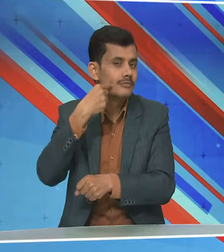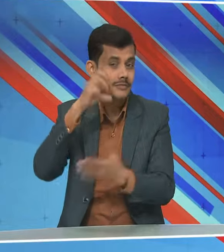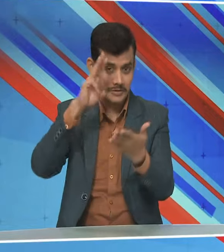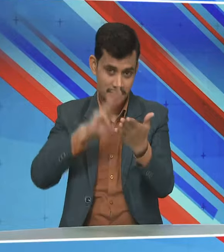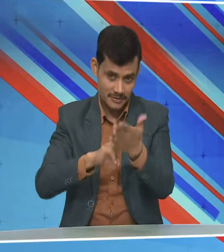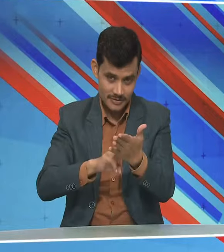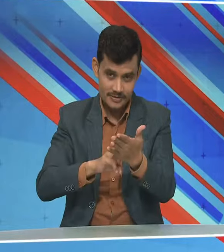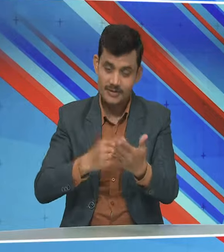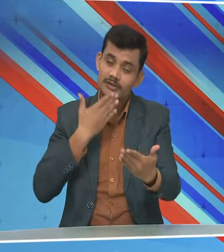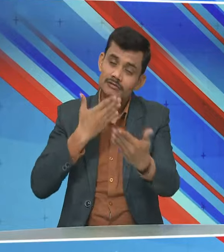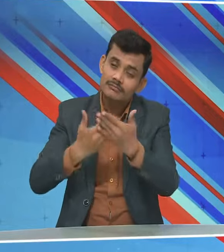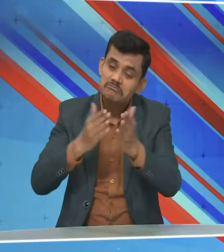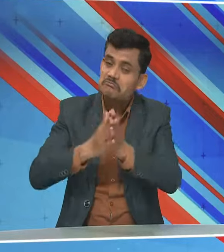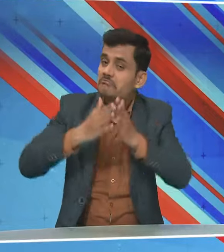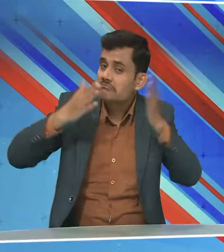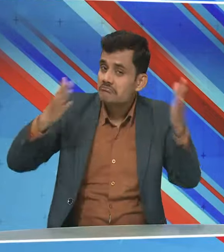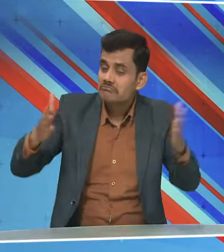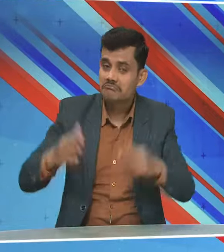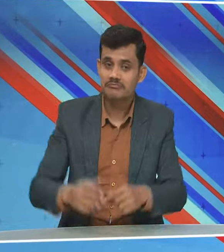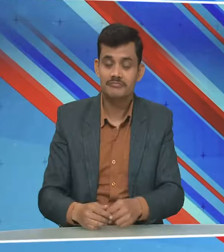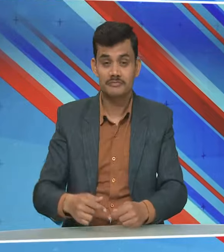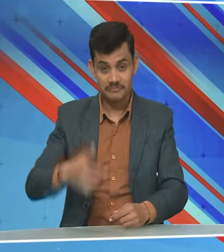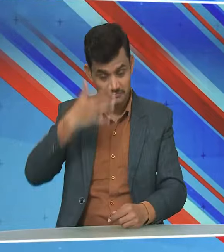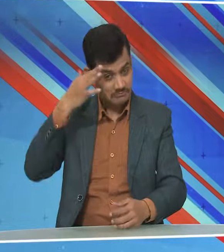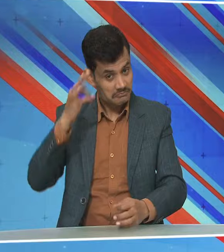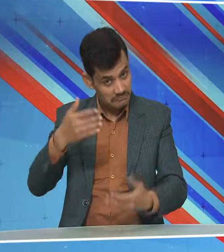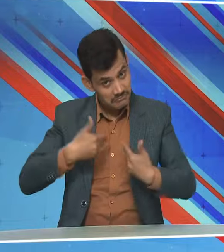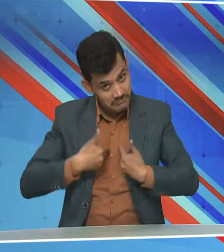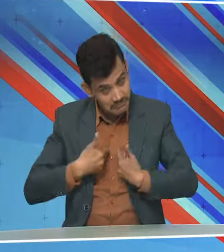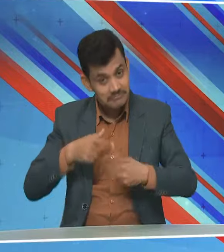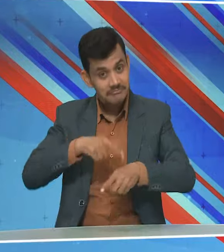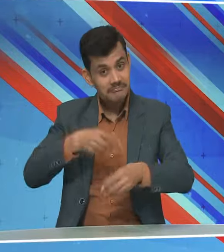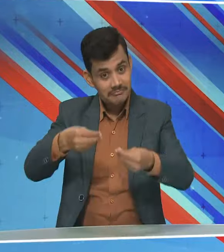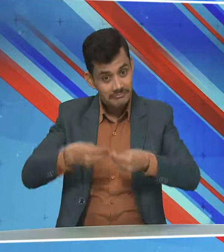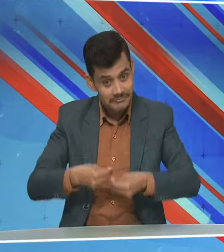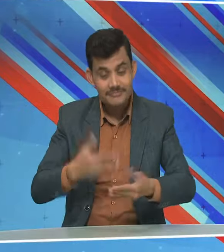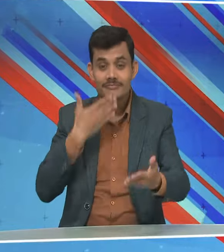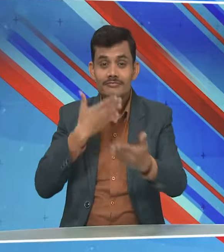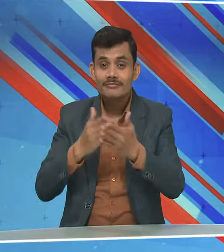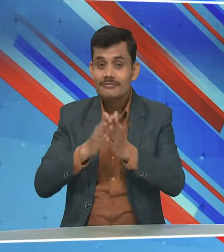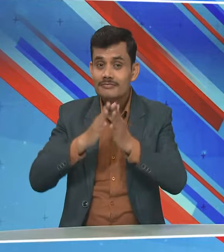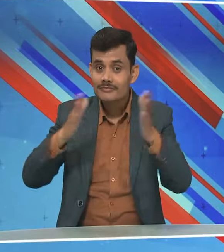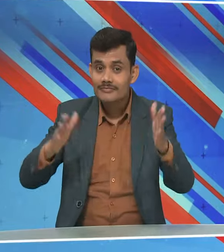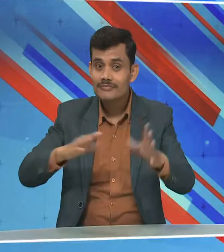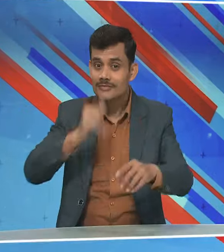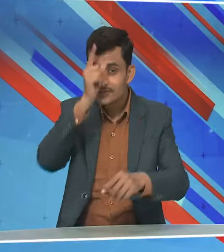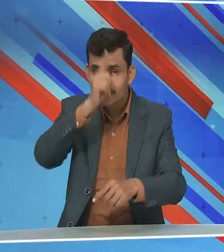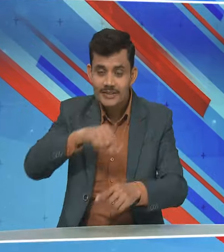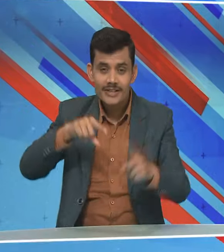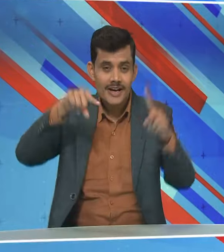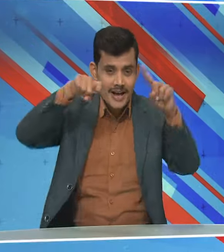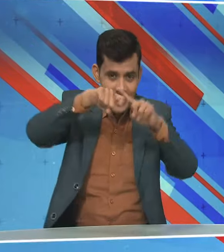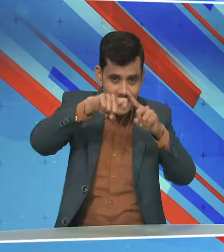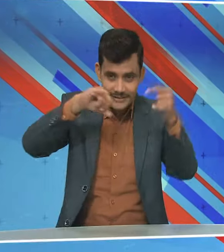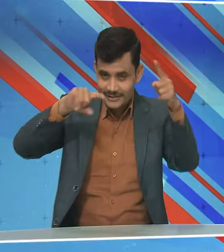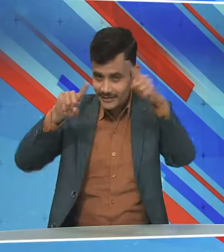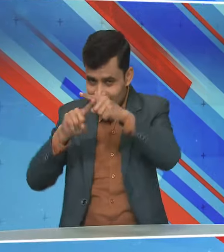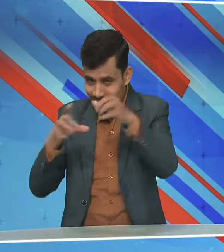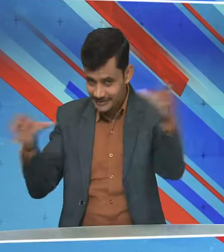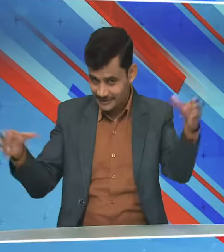हम लोग दन्यवाद करते है I feel lucky to have this opportunity. I thank the total Kashi Tamil Sangamam team.